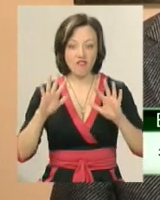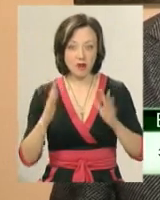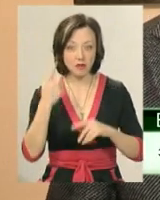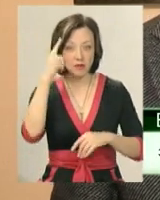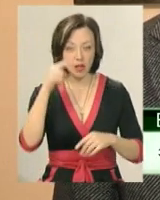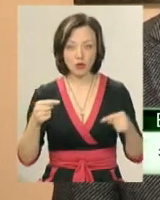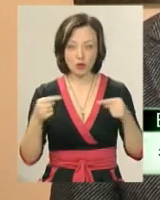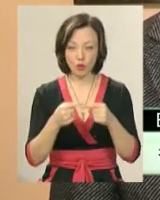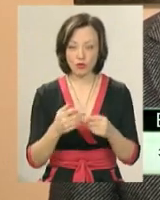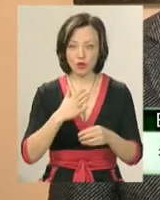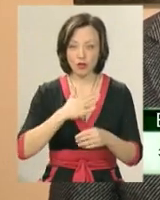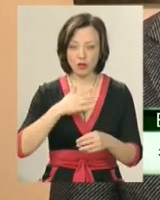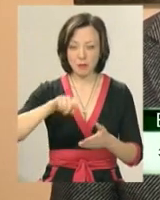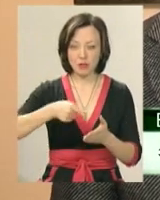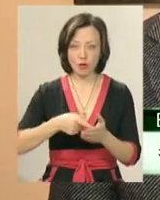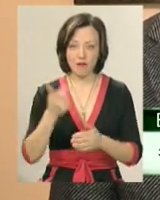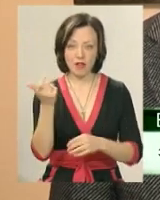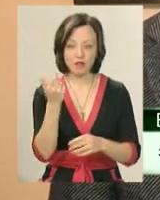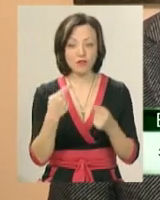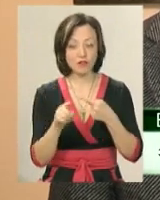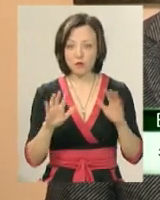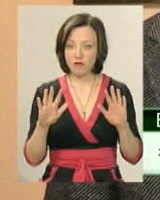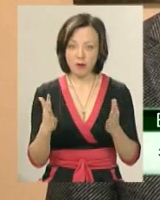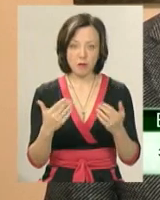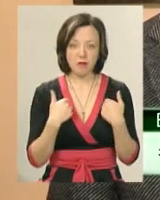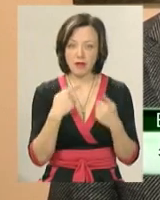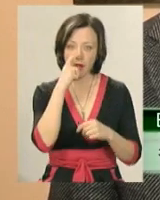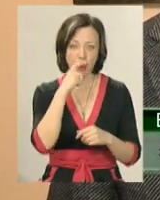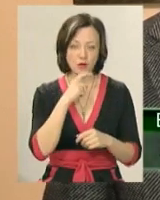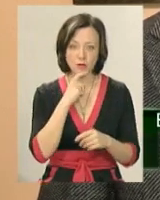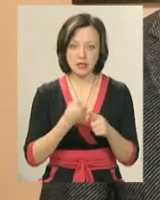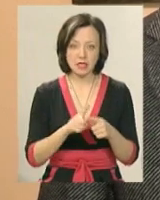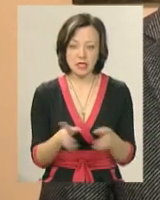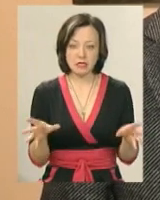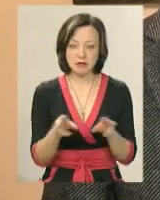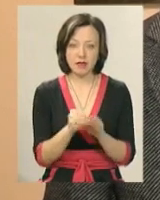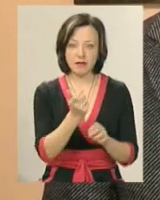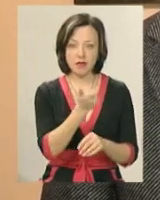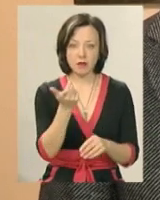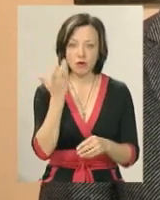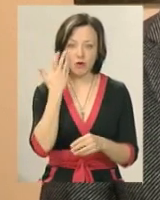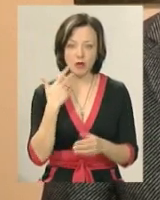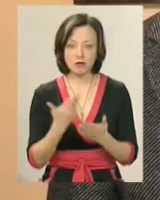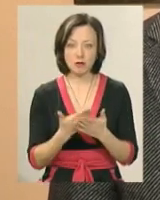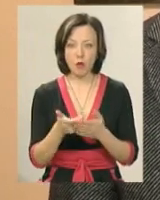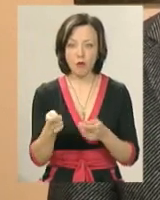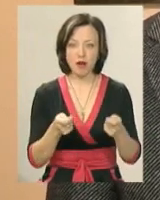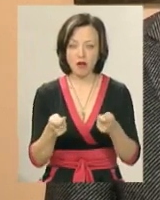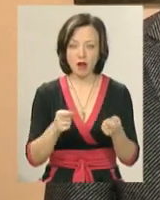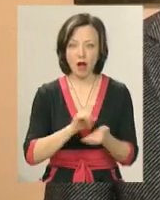аеропорт є міською комунальною власності. іншому випадку ми не розуміємо цих спільних власностей, коли, наприклад, управляє